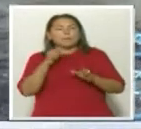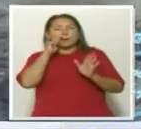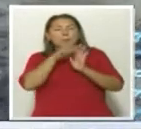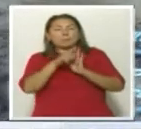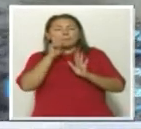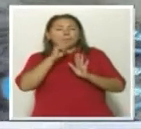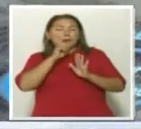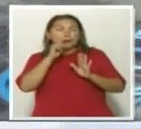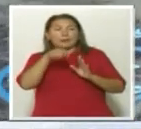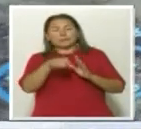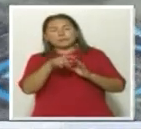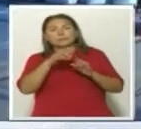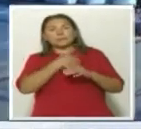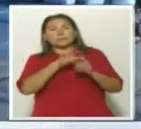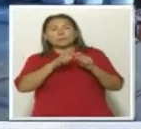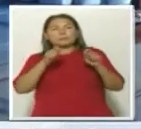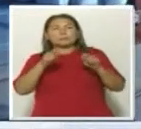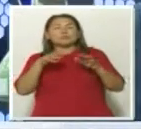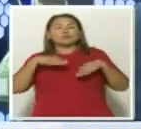рассматривают только швейное производство.